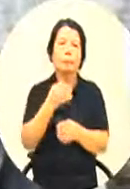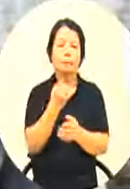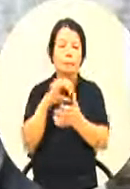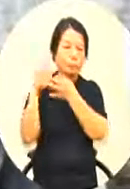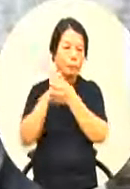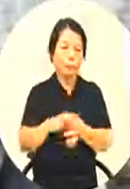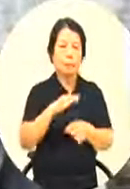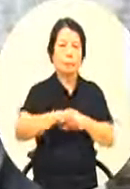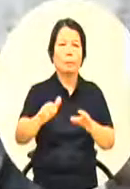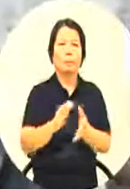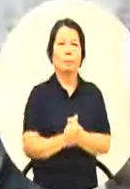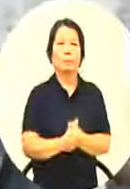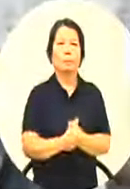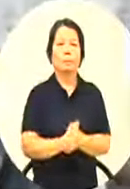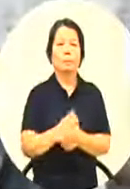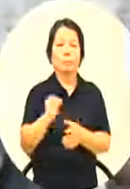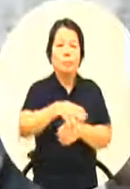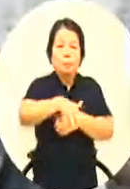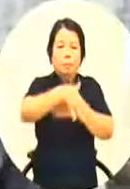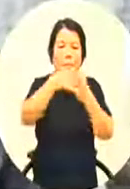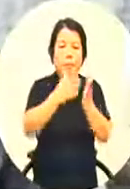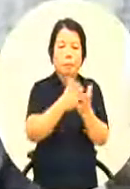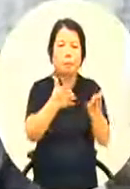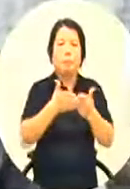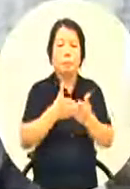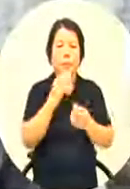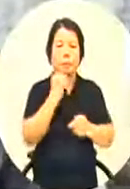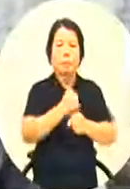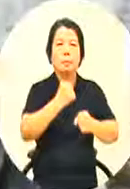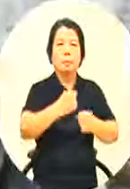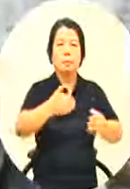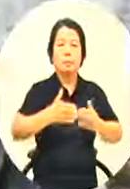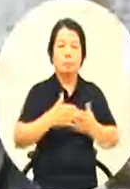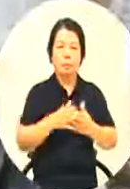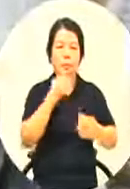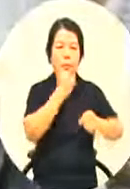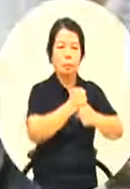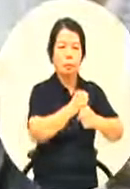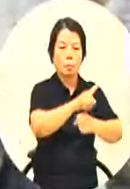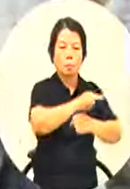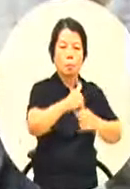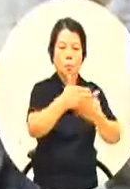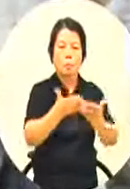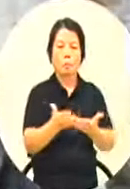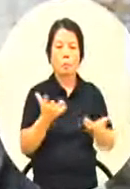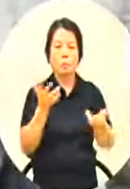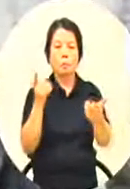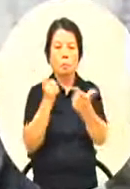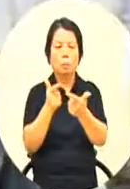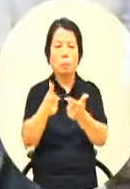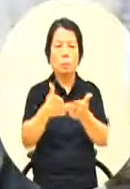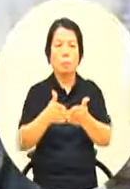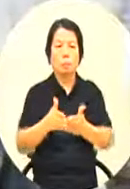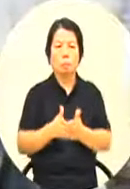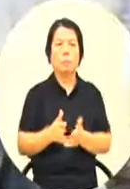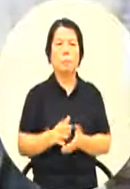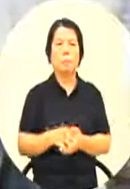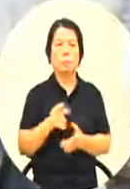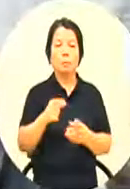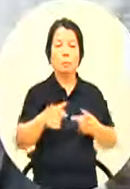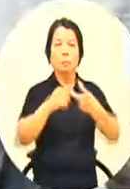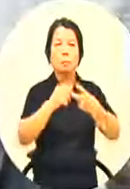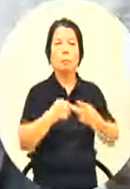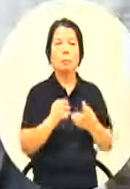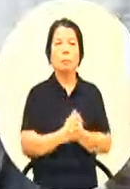单位也需要然后那个作品也要跟那个要符合那个是是双方面的这是第二